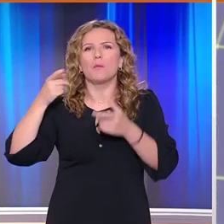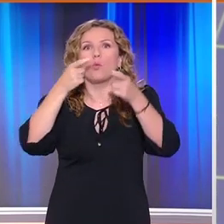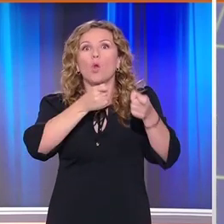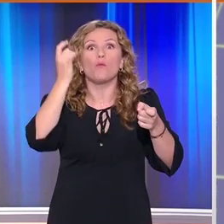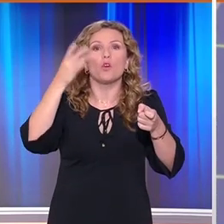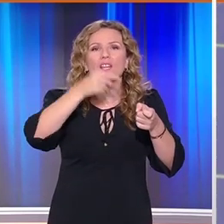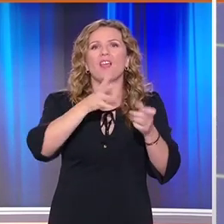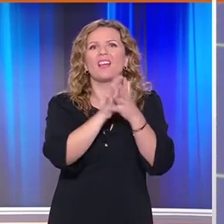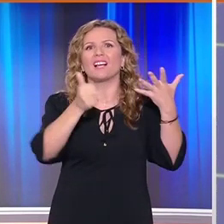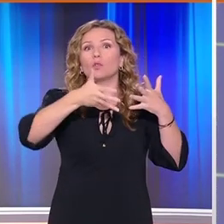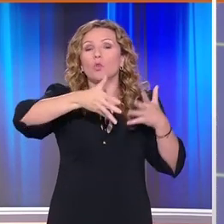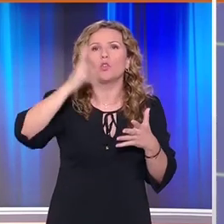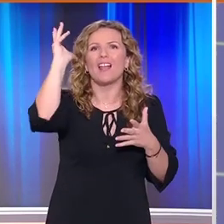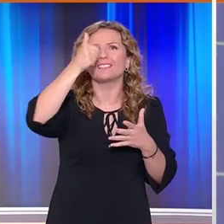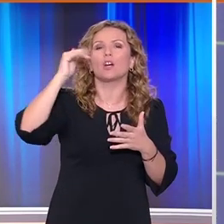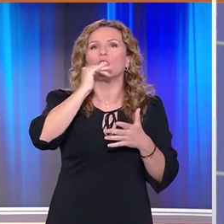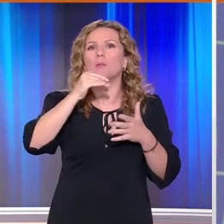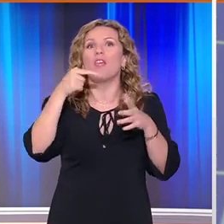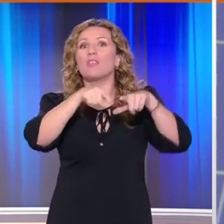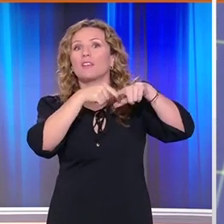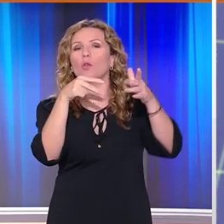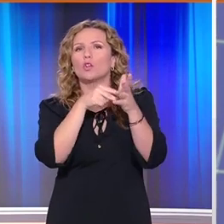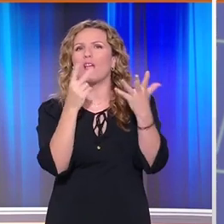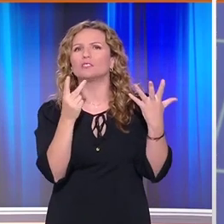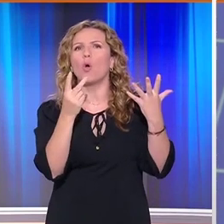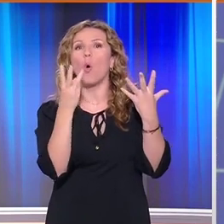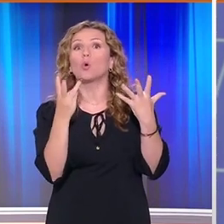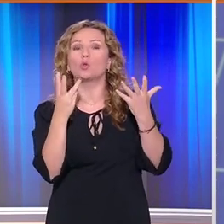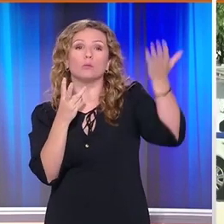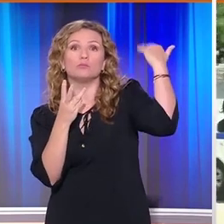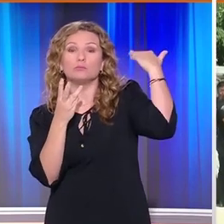δολοφονία του 16χρονου Αλέξανδρου Γρηγορόπουλου το Δεκέμβριο του 2008